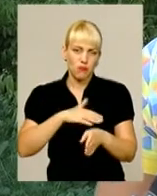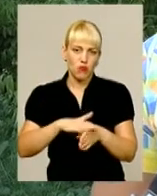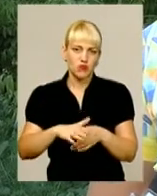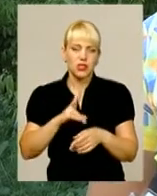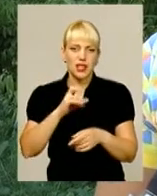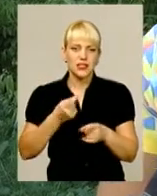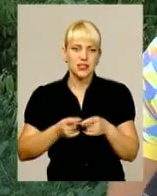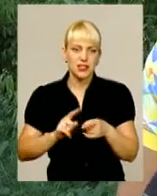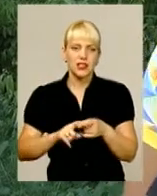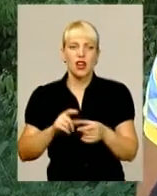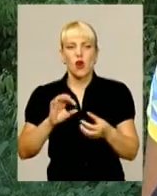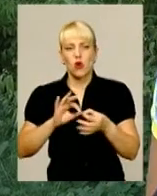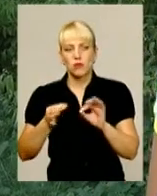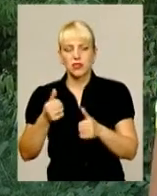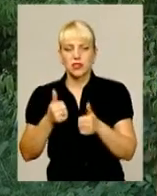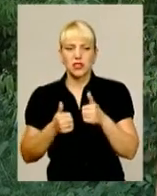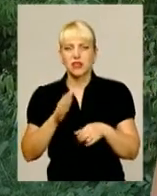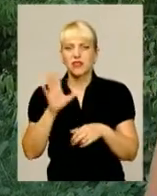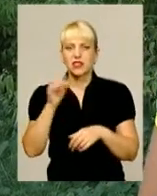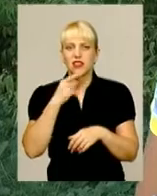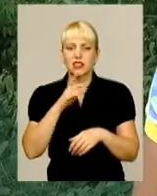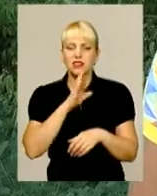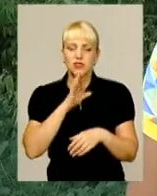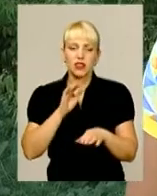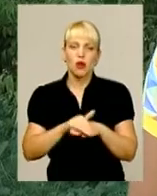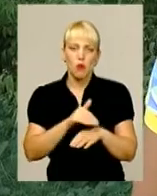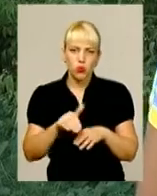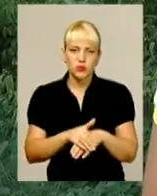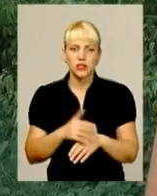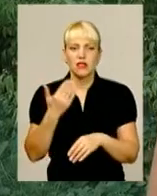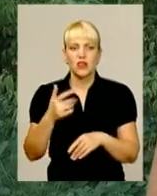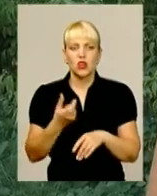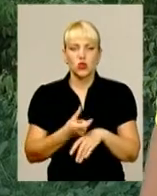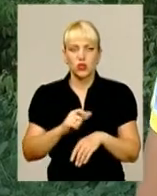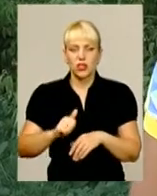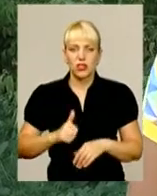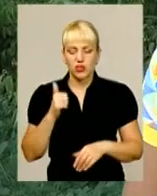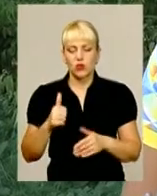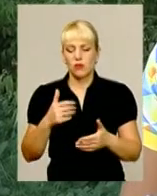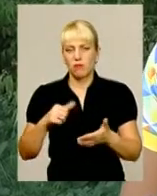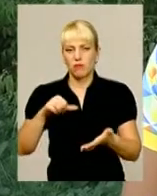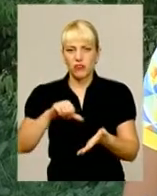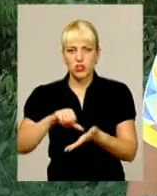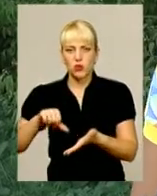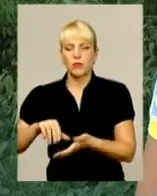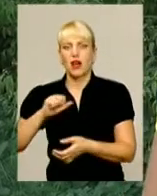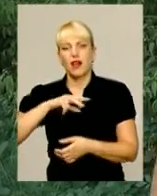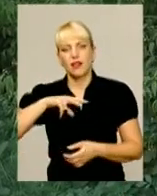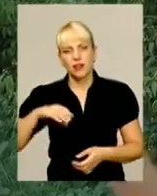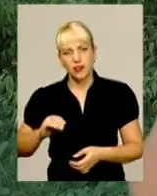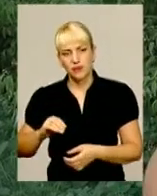Олімпійських іграх. Нам всі казали, що дівчата, ви молодці, ви дуже гідно і достойно виступили, але